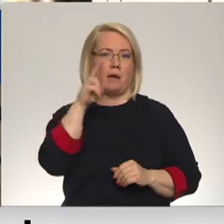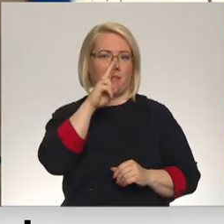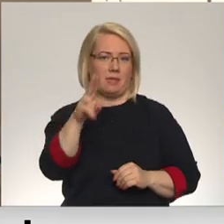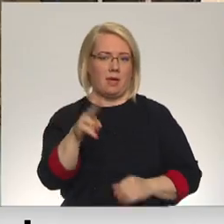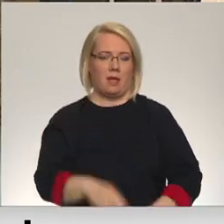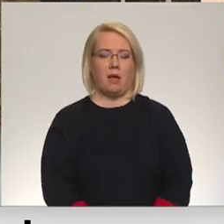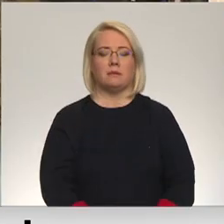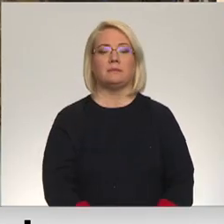īvaru Žepītskis, Latvijas televī.